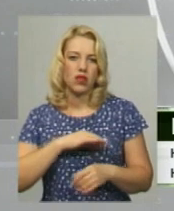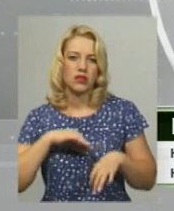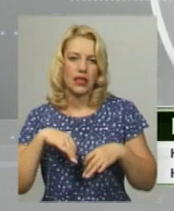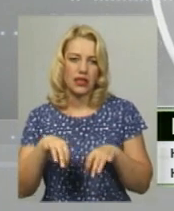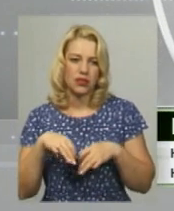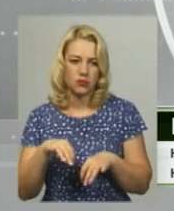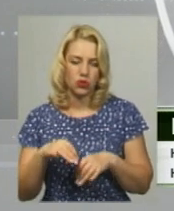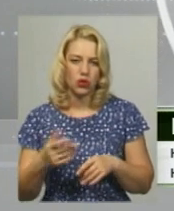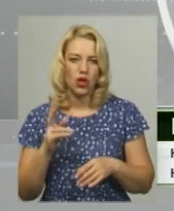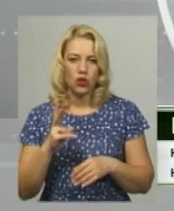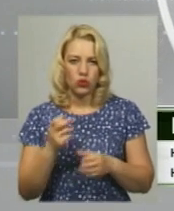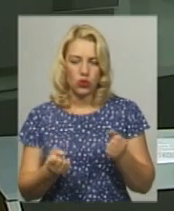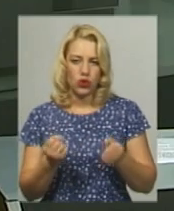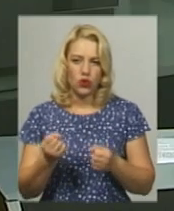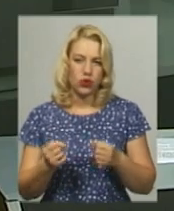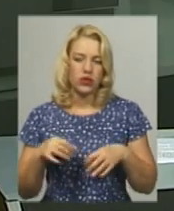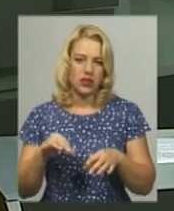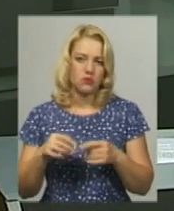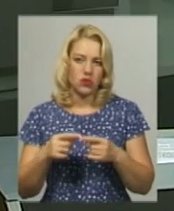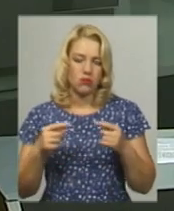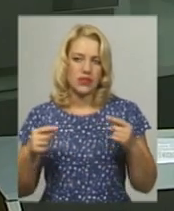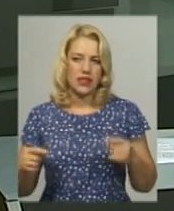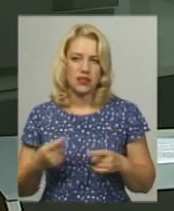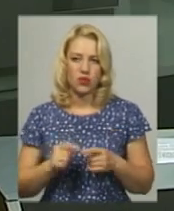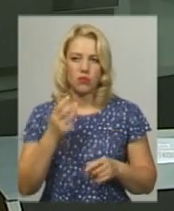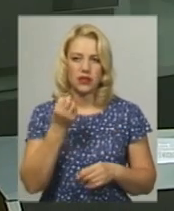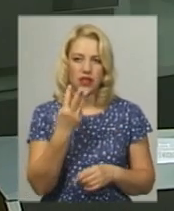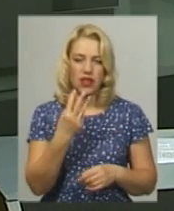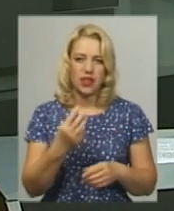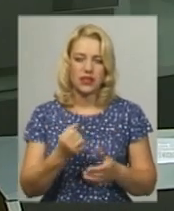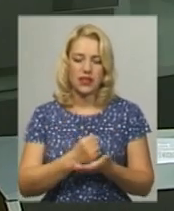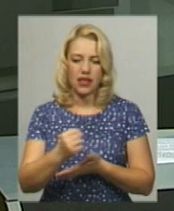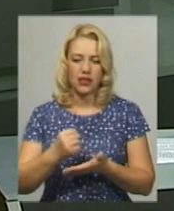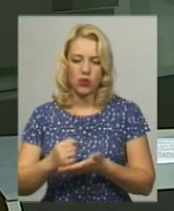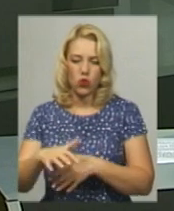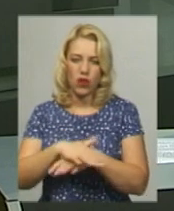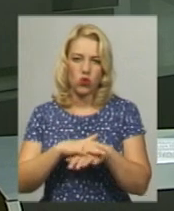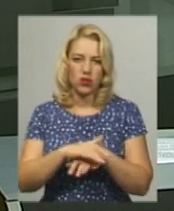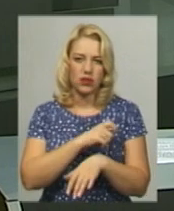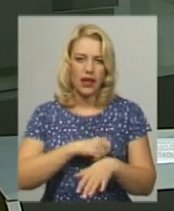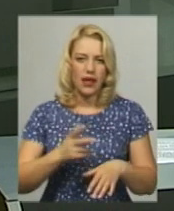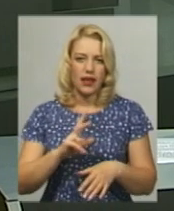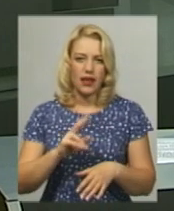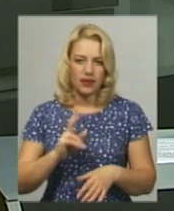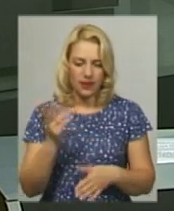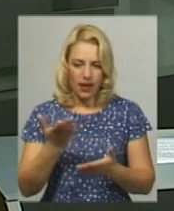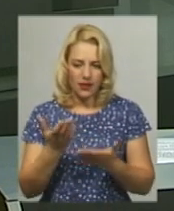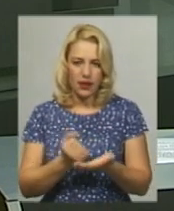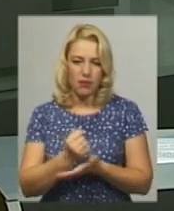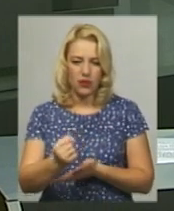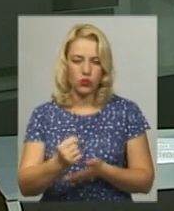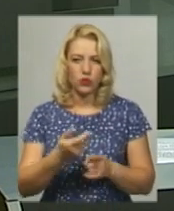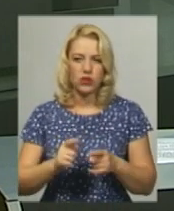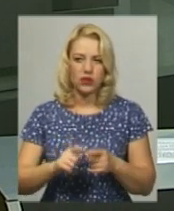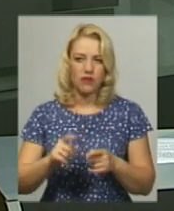транспортними засобами. 13 кандидатів у нардепи, які балотуються в округах Хмельниччини, зареєструвала